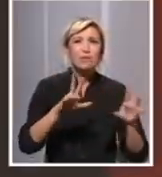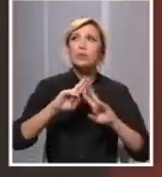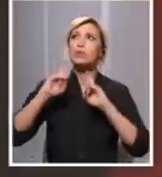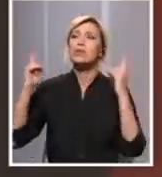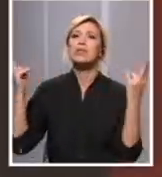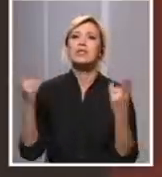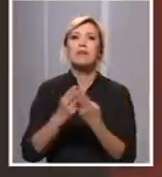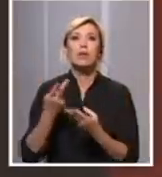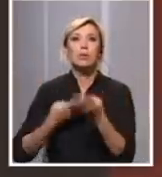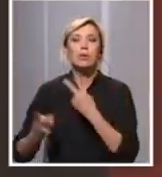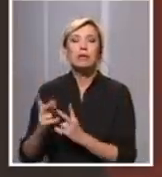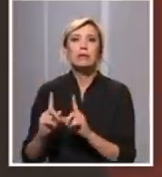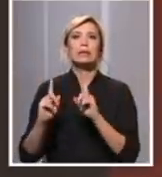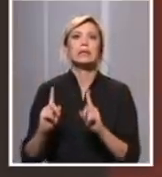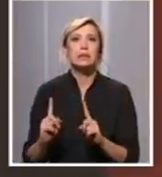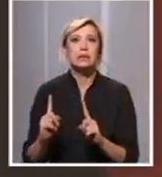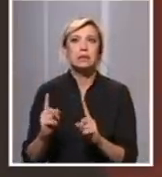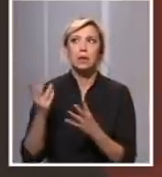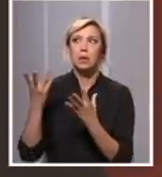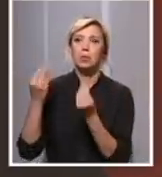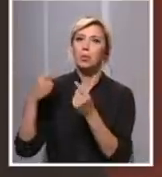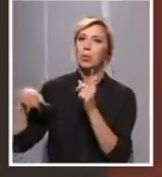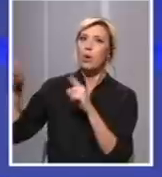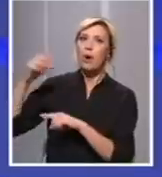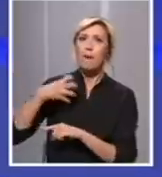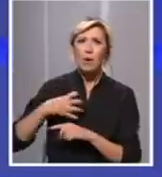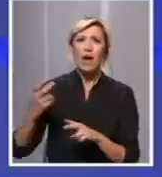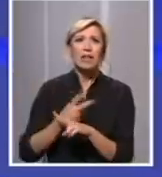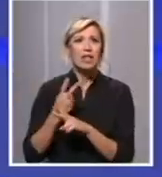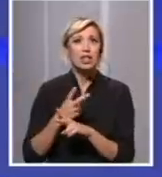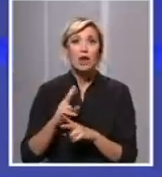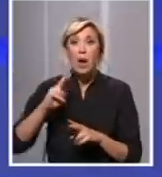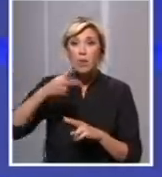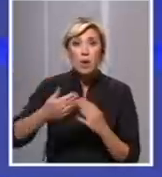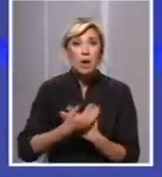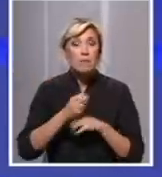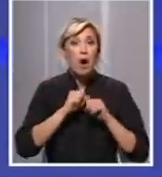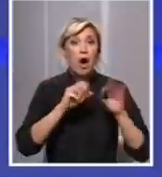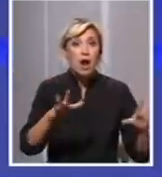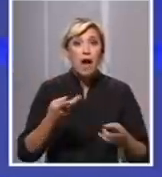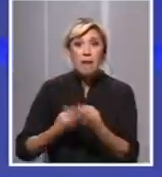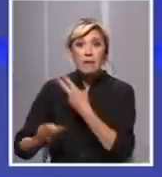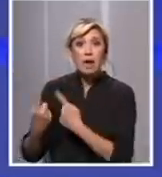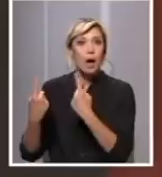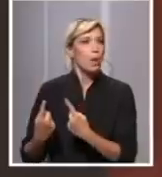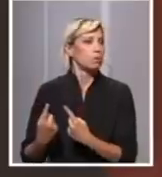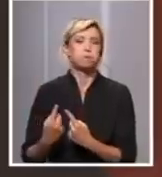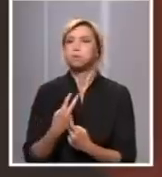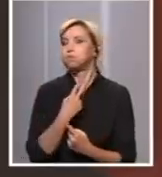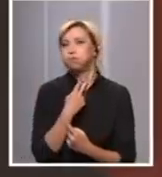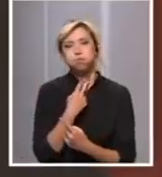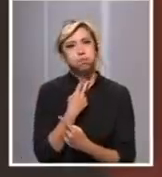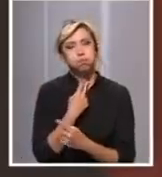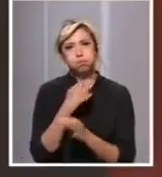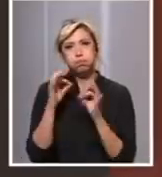stao i mnogo bogatije zemlje od nas ne mogu da izdrže i drugi talas gde bi eventualno privreda ponovo stala. Tako da tu stavljamo